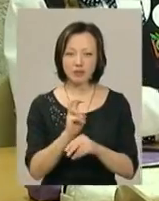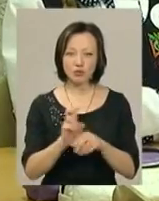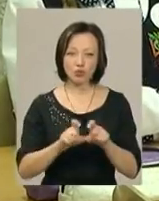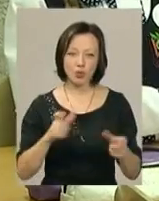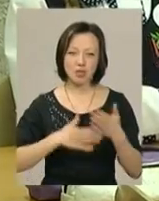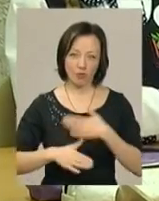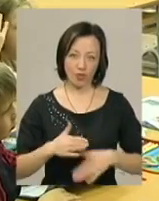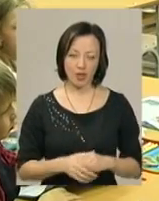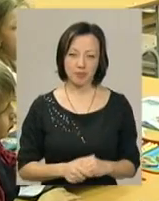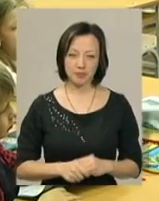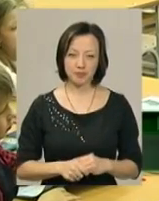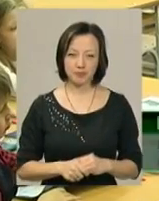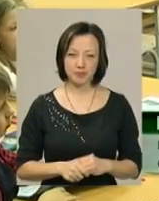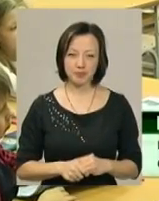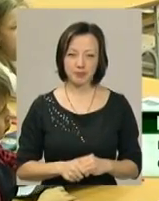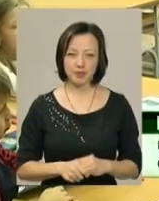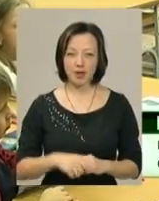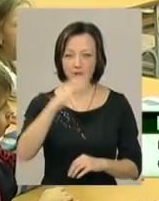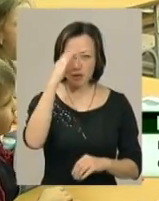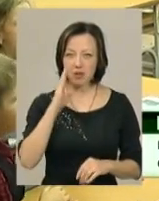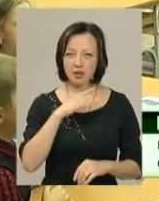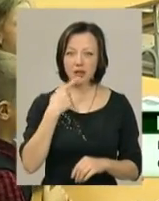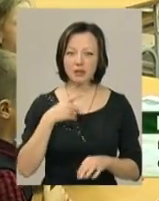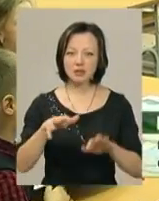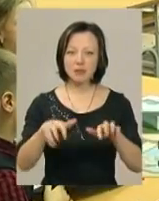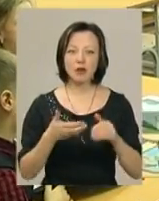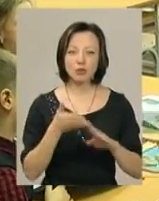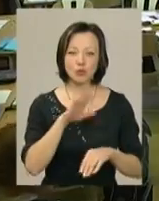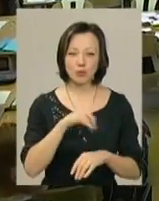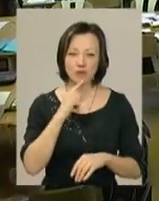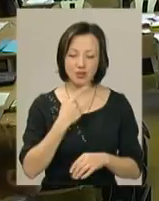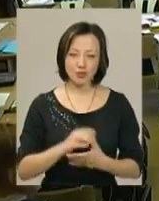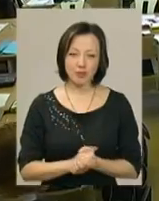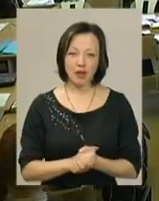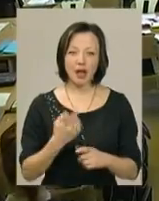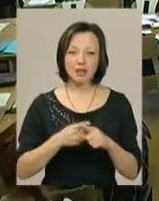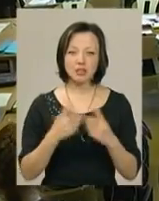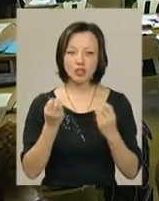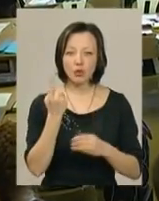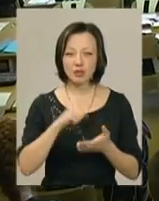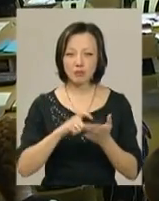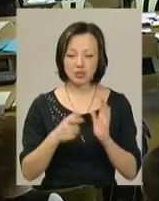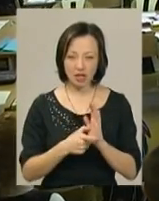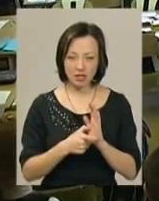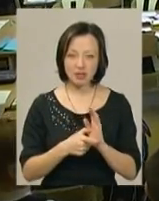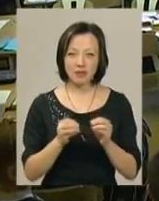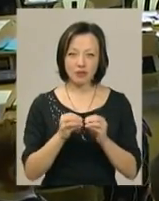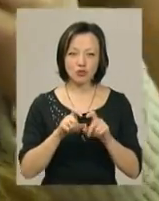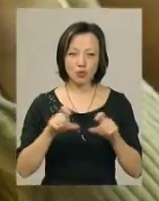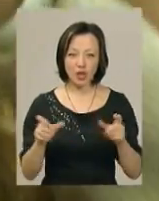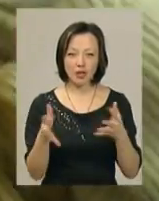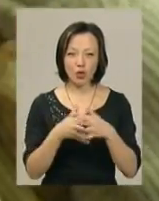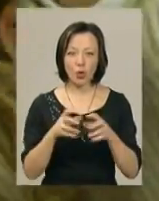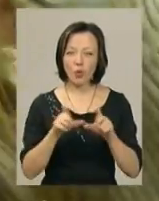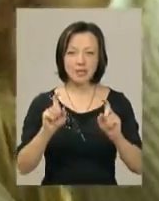школу з задоволенням. Щодня батьки говорять, що дуже важко забрати дитину вдома зі школи. А це ще один перший клас цієї школи, де інтегровані